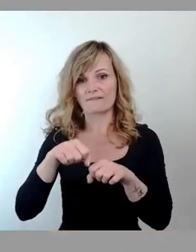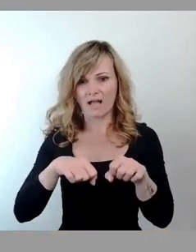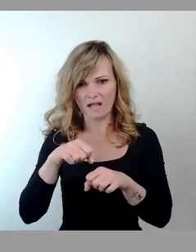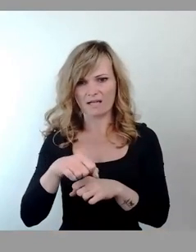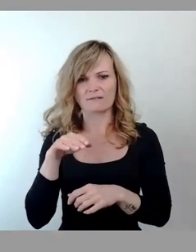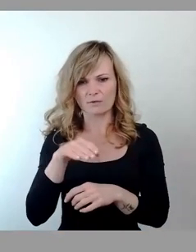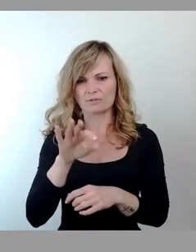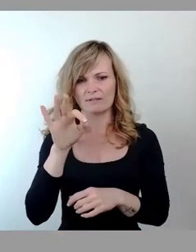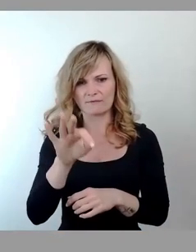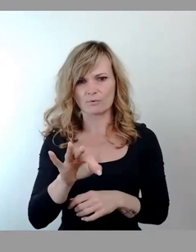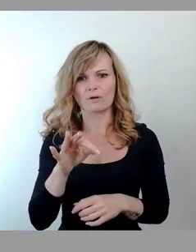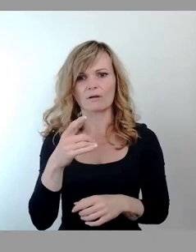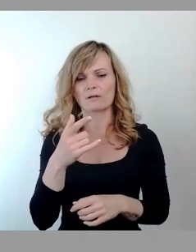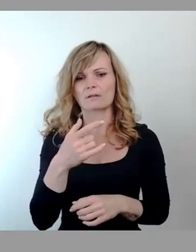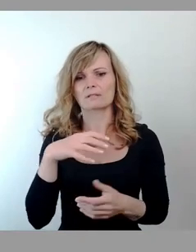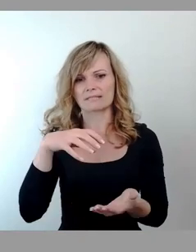hier zustimmen kann,